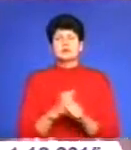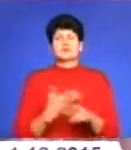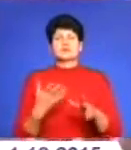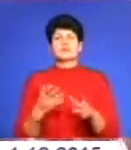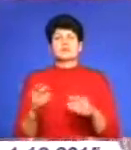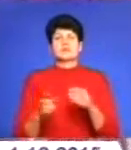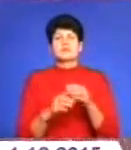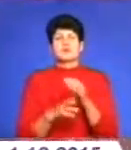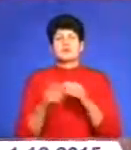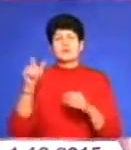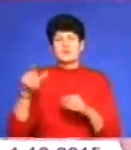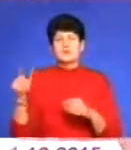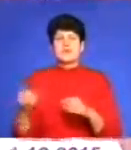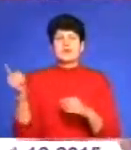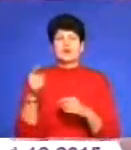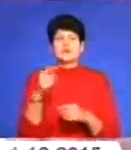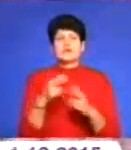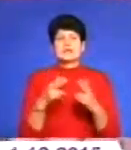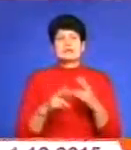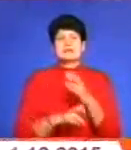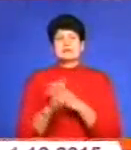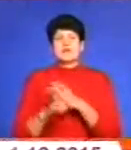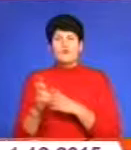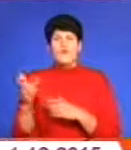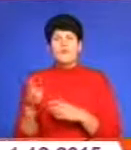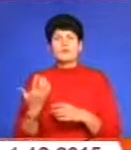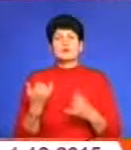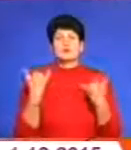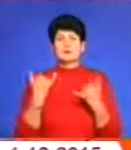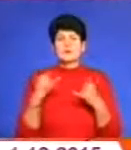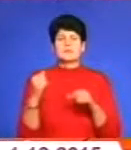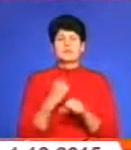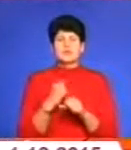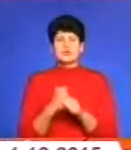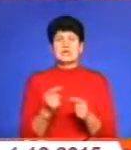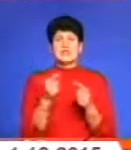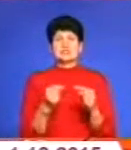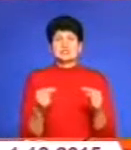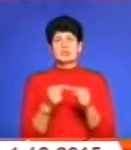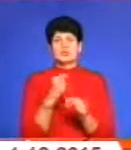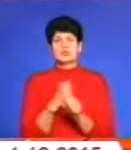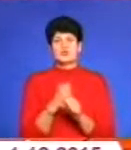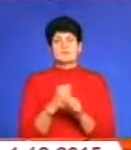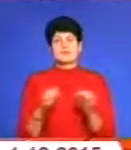церков, школярами, підприємцями з України і за кордону. Сьогодні вже діє чітко відпрацьована схема роботи.